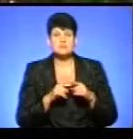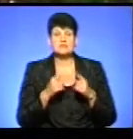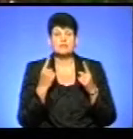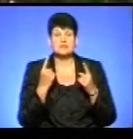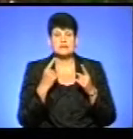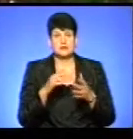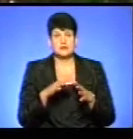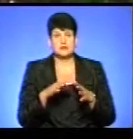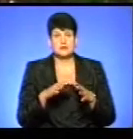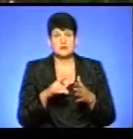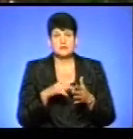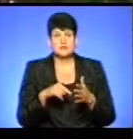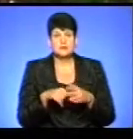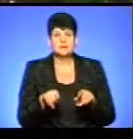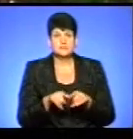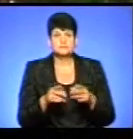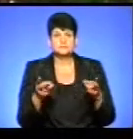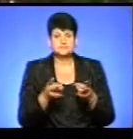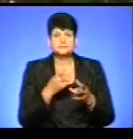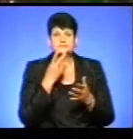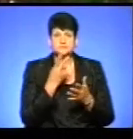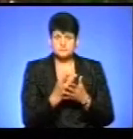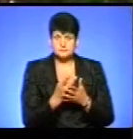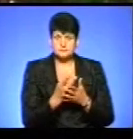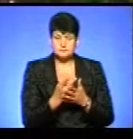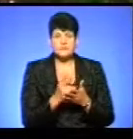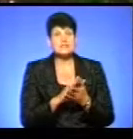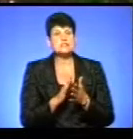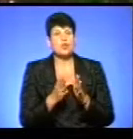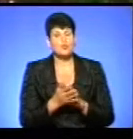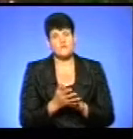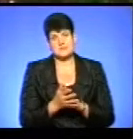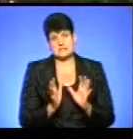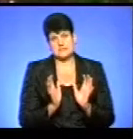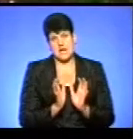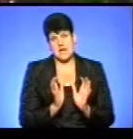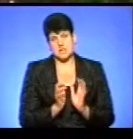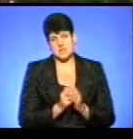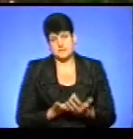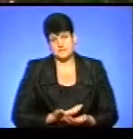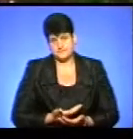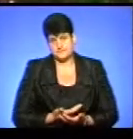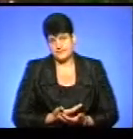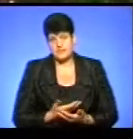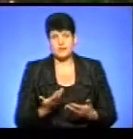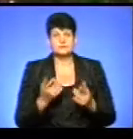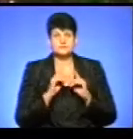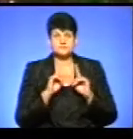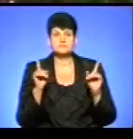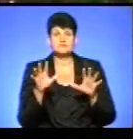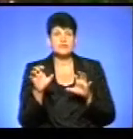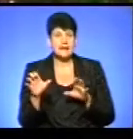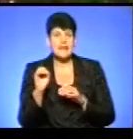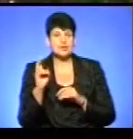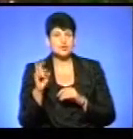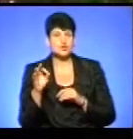містах теж потрібно дивитися. За умовами зберігання, хіжі тварини, екзотичні тварини,